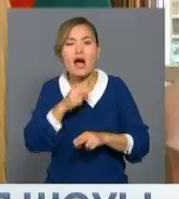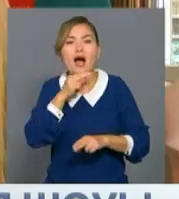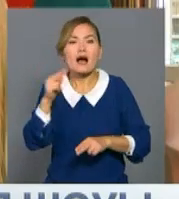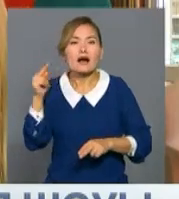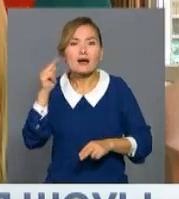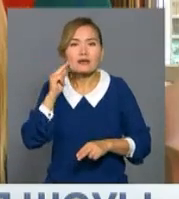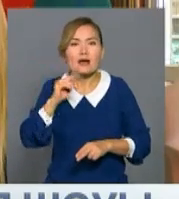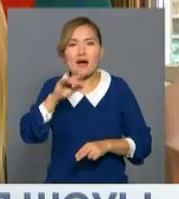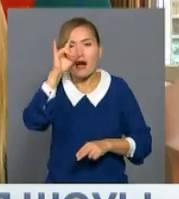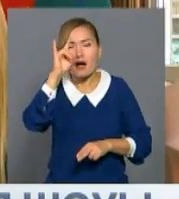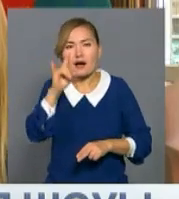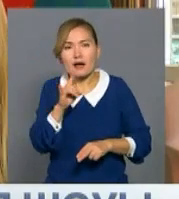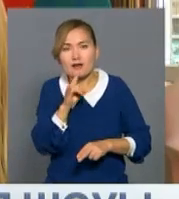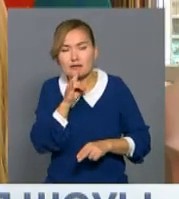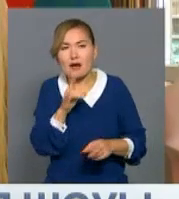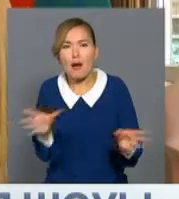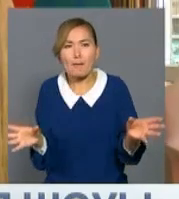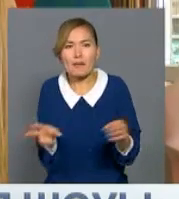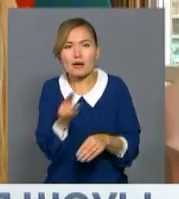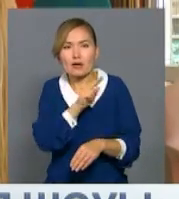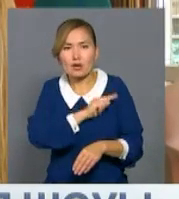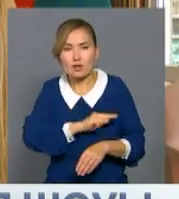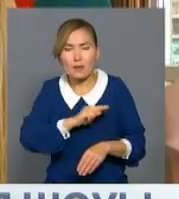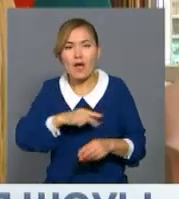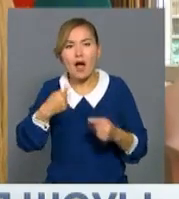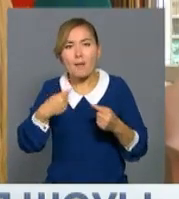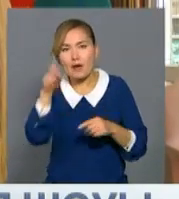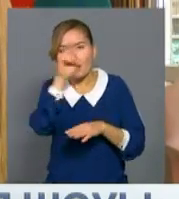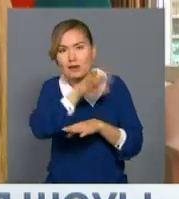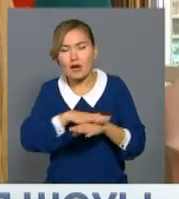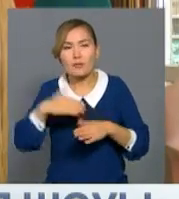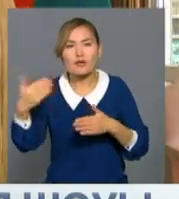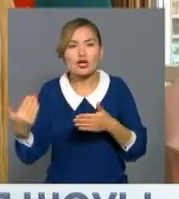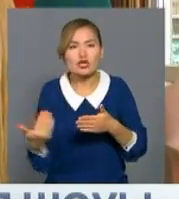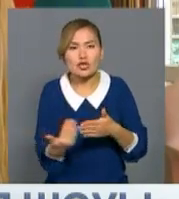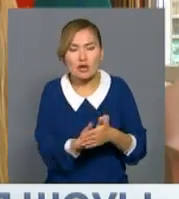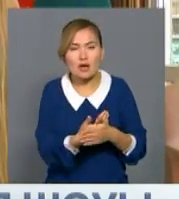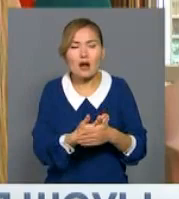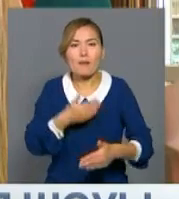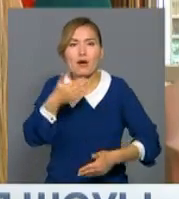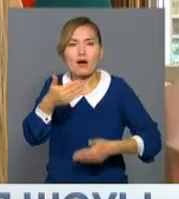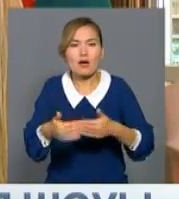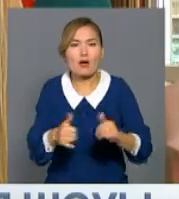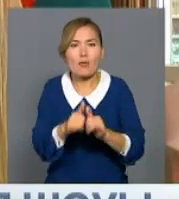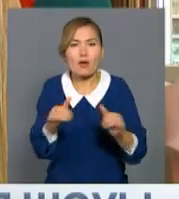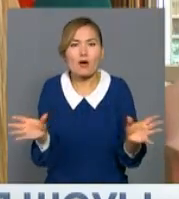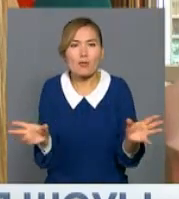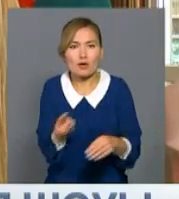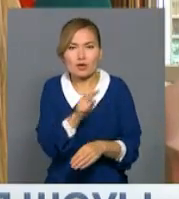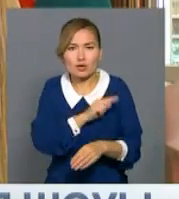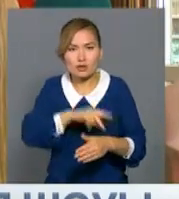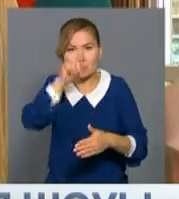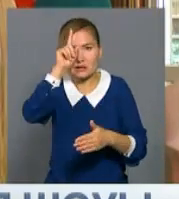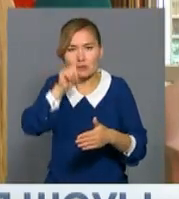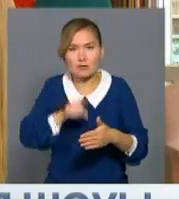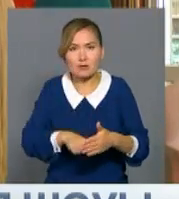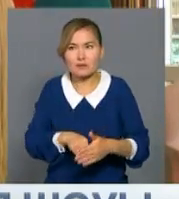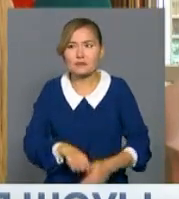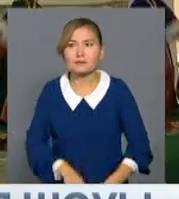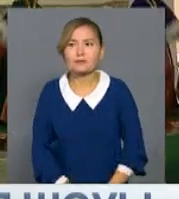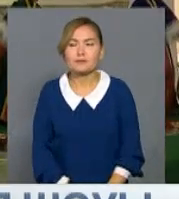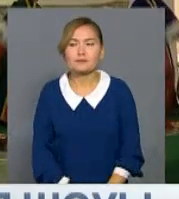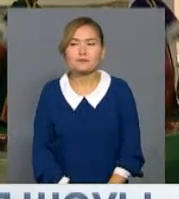Қазақстан басқа дәне мемлекеттердің арасында жаңа және екпінді серпін береттеп сенімдеміз.